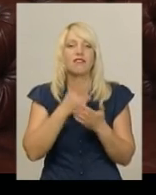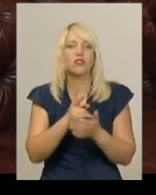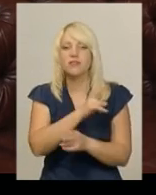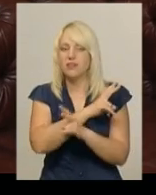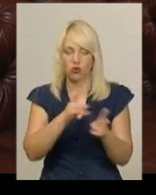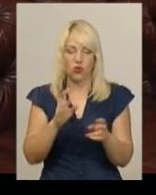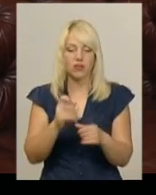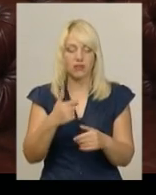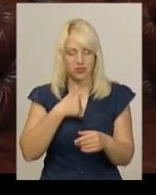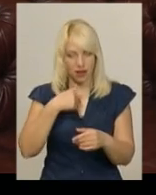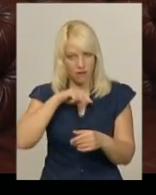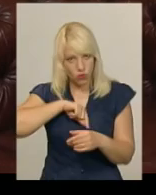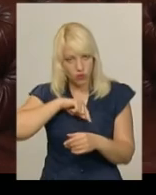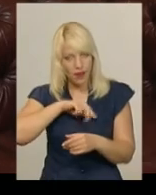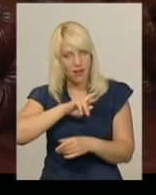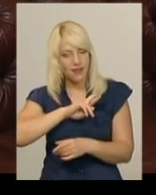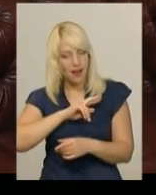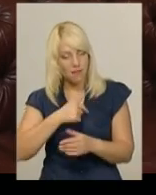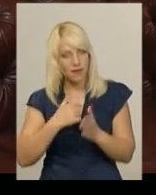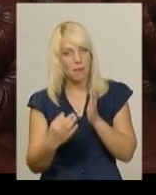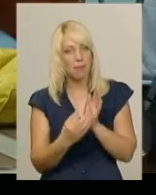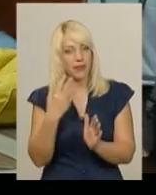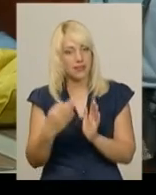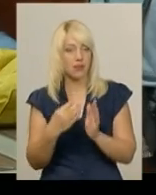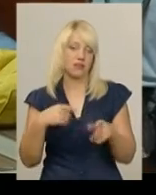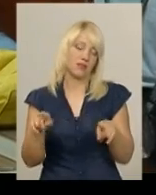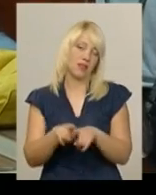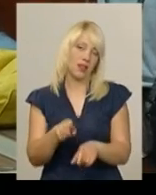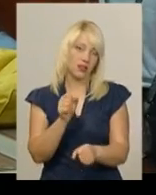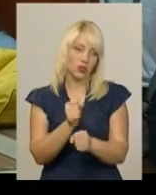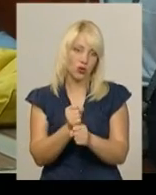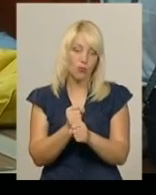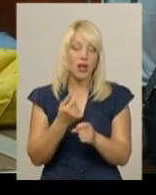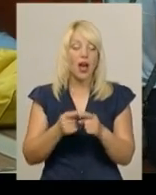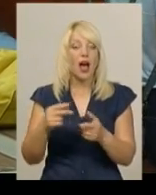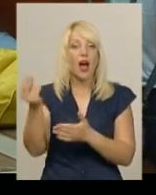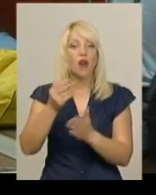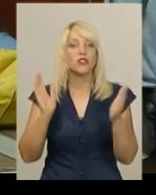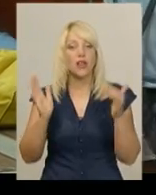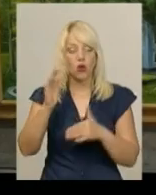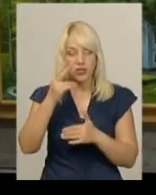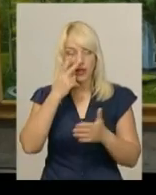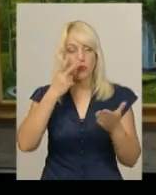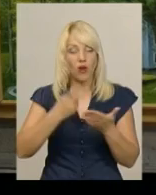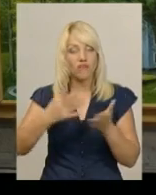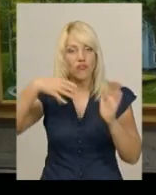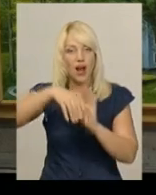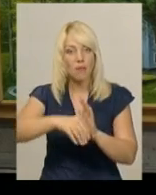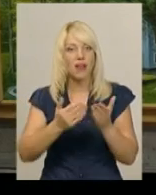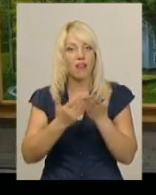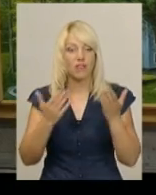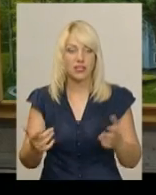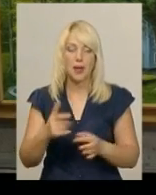внутрішнє я підказує, так я їх і виробляю. А це картини, які показують гостям у рамках виставки. Серед них